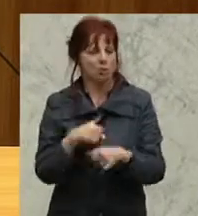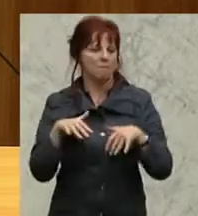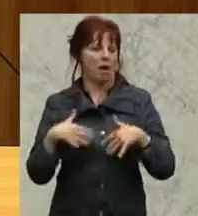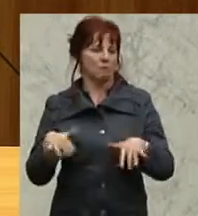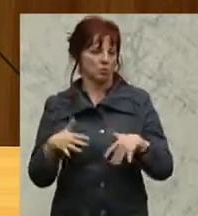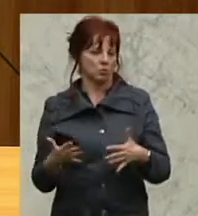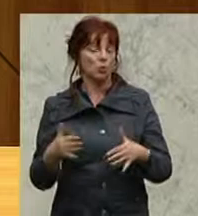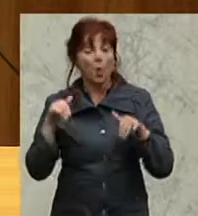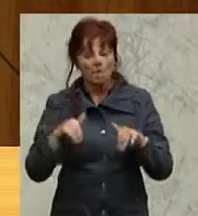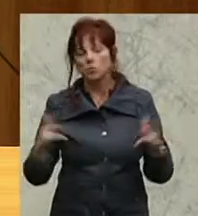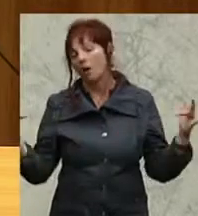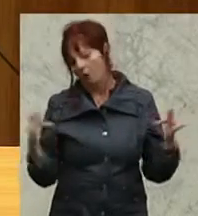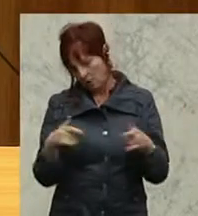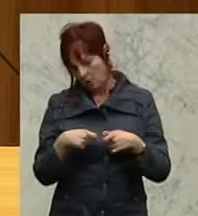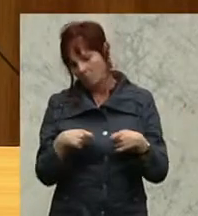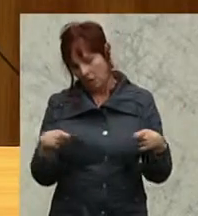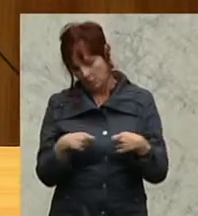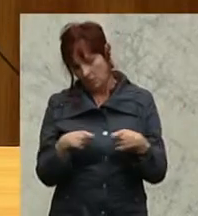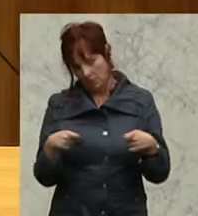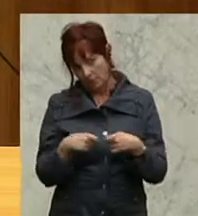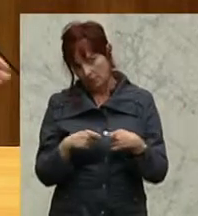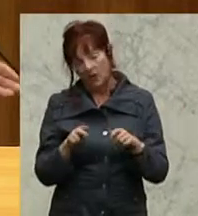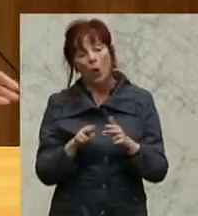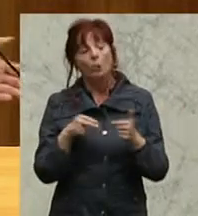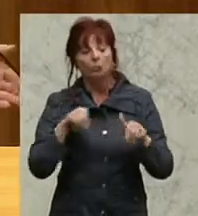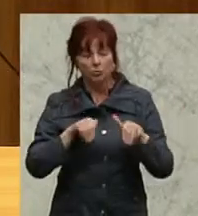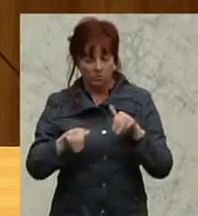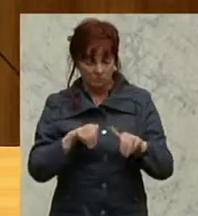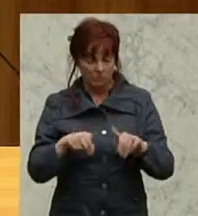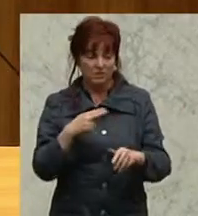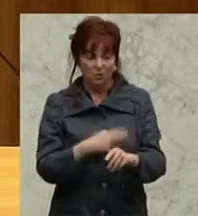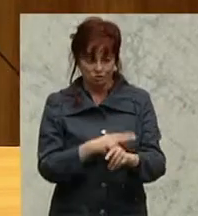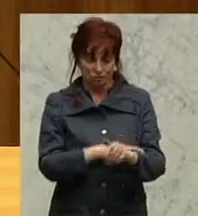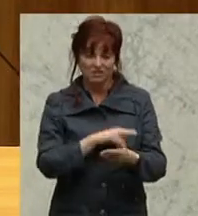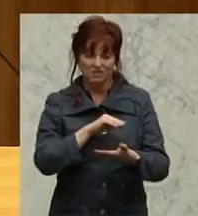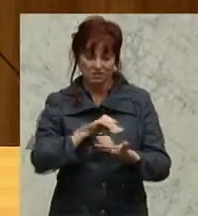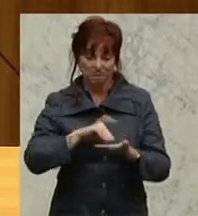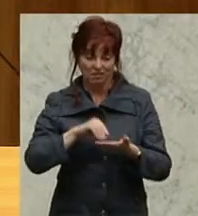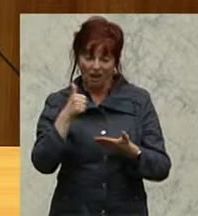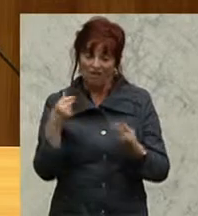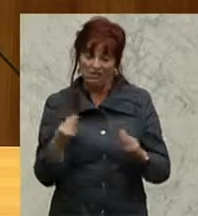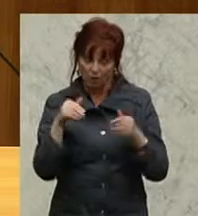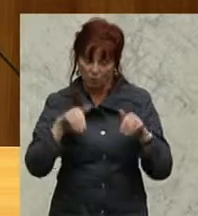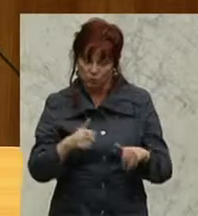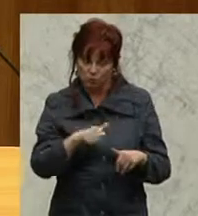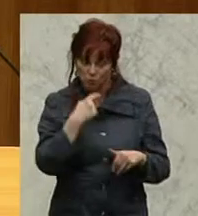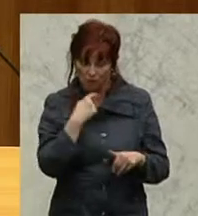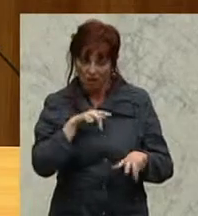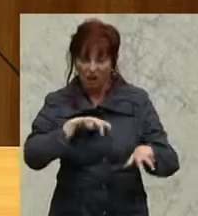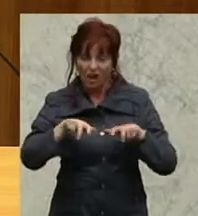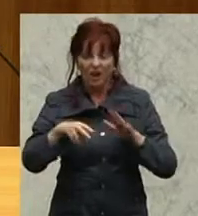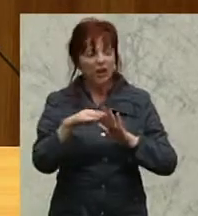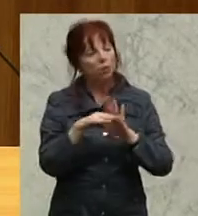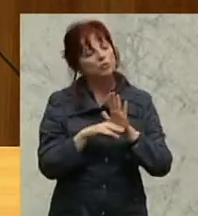und Herren. Und eines, Herr Bundesminister, Herr Staatssekretär, im Regierungsprogramm 2008 bis